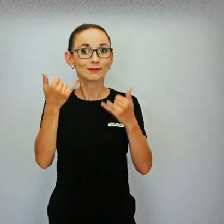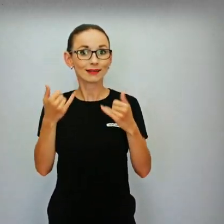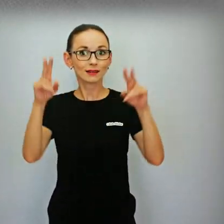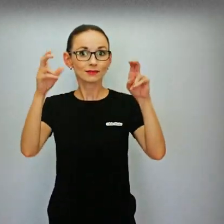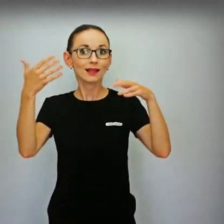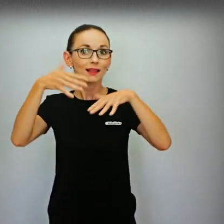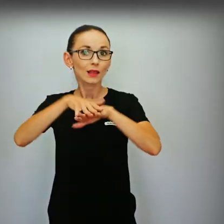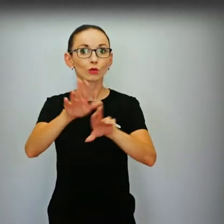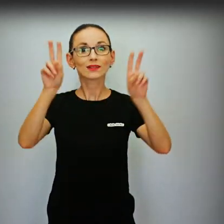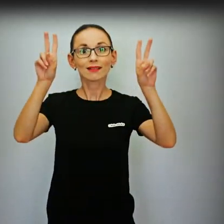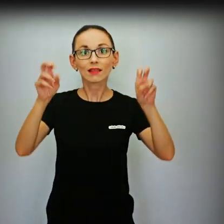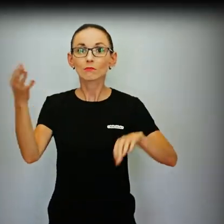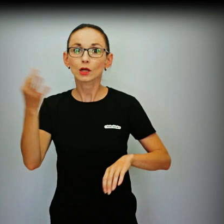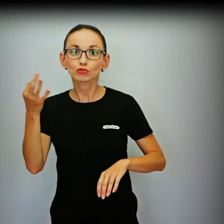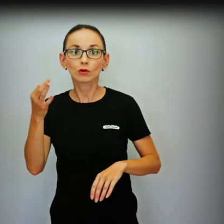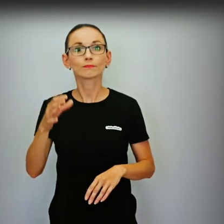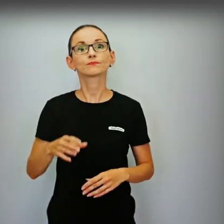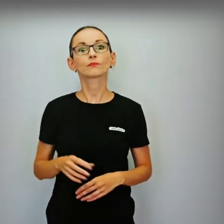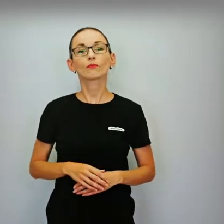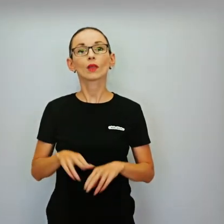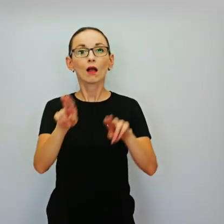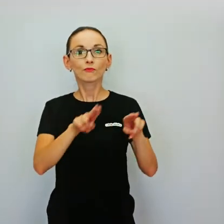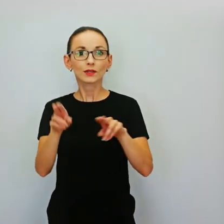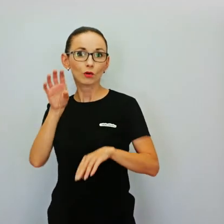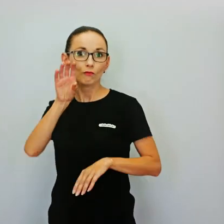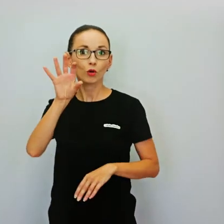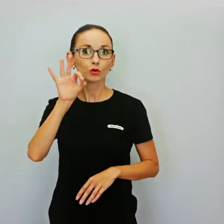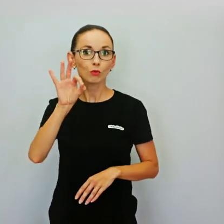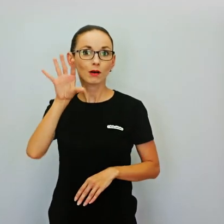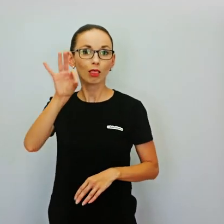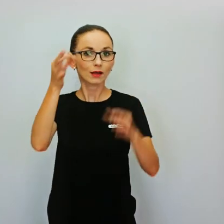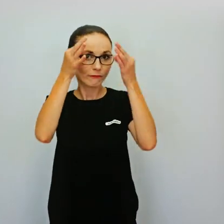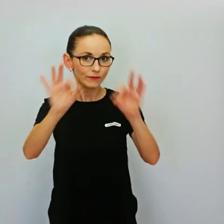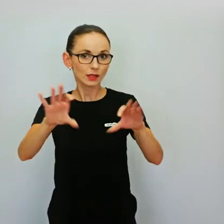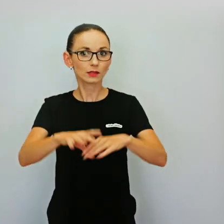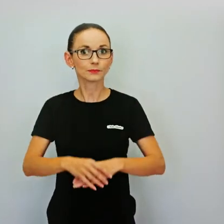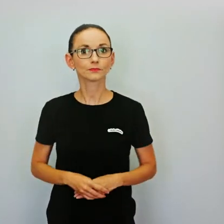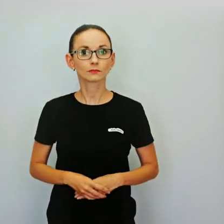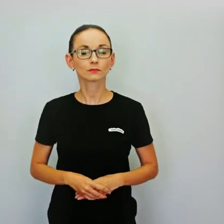Priatelia, na to všetko si dnes odpovieme. Vitajte pri hlobu Dobrej nič.